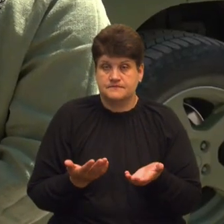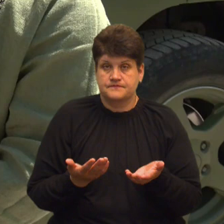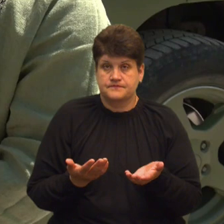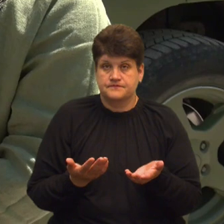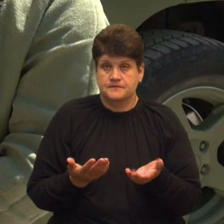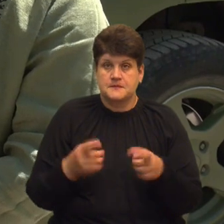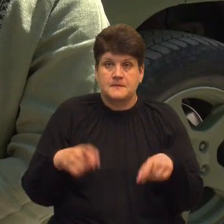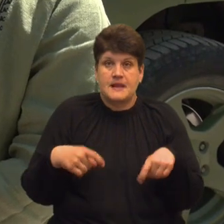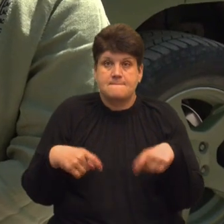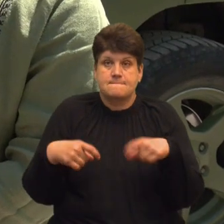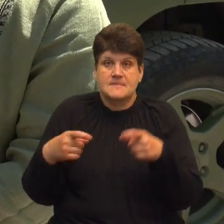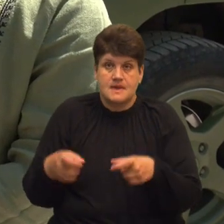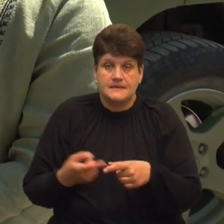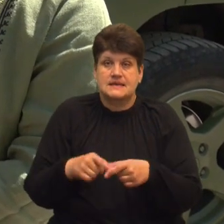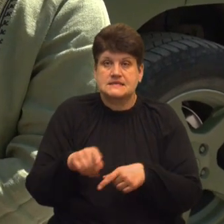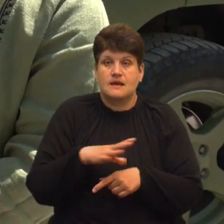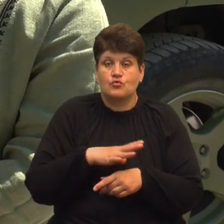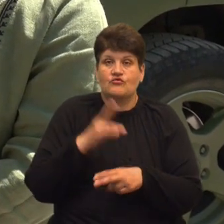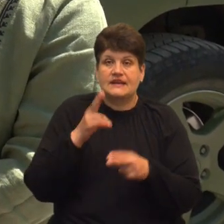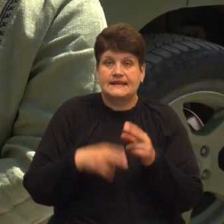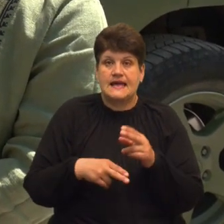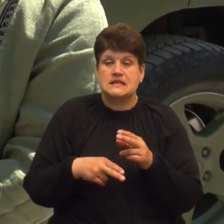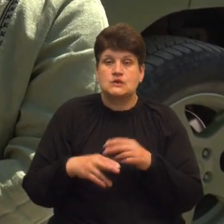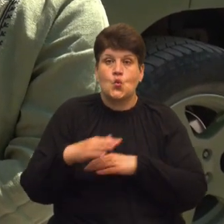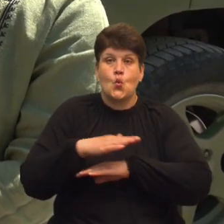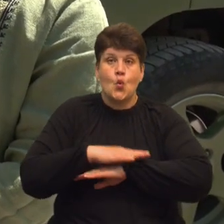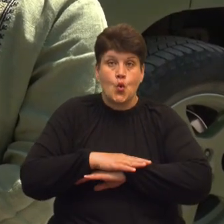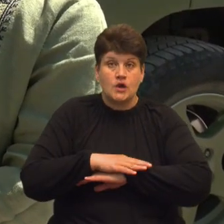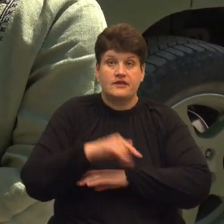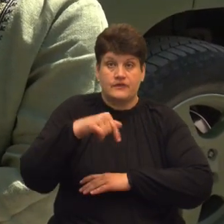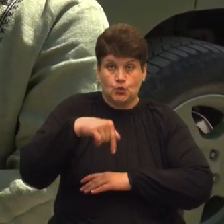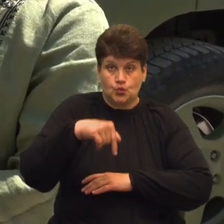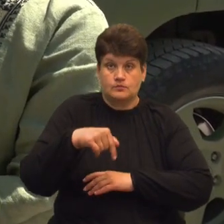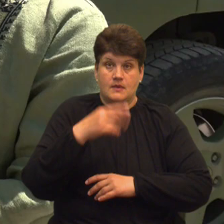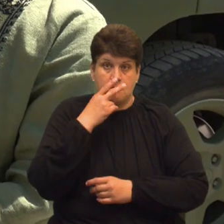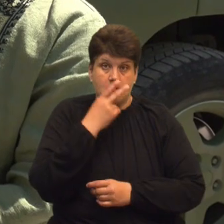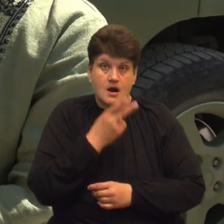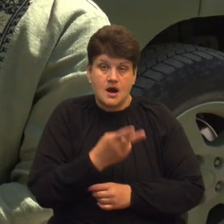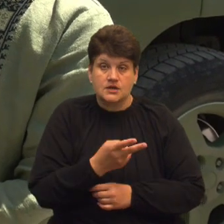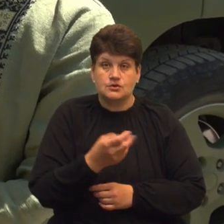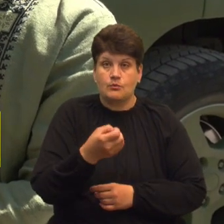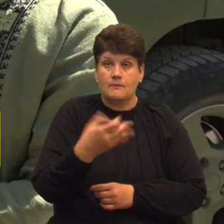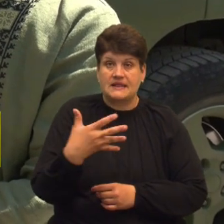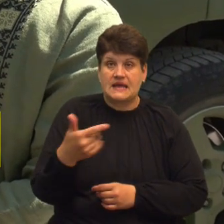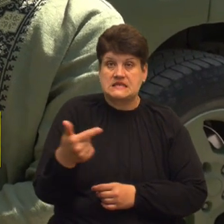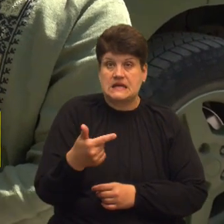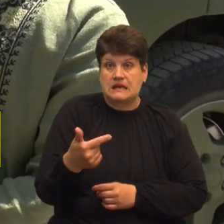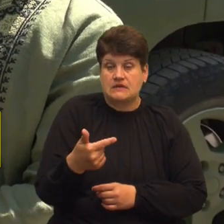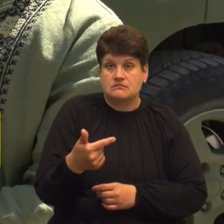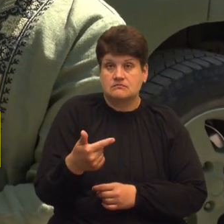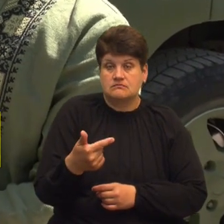бігаємо. Це був кінець уроків, і тут ми бачимо 15 грей. Ми